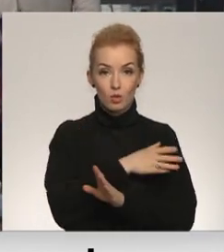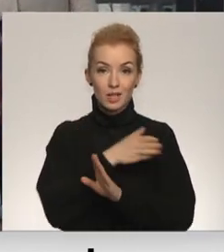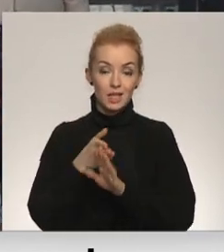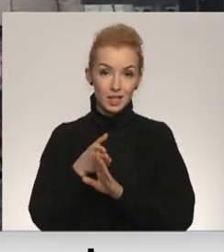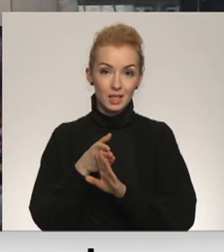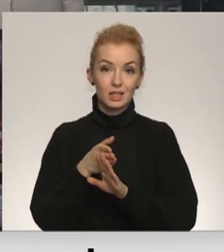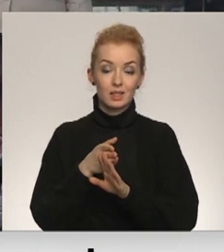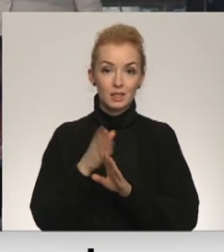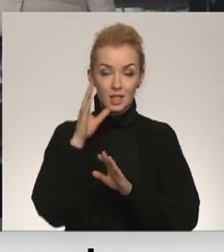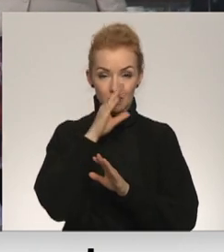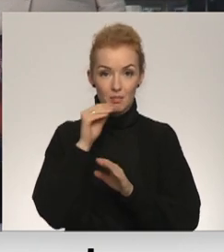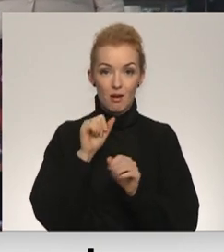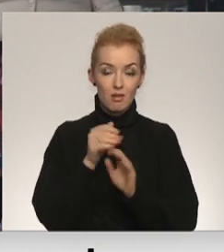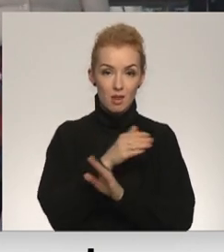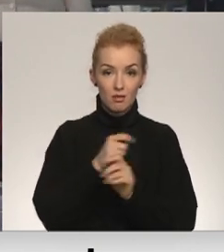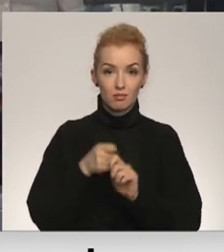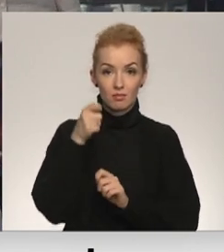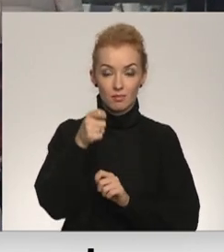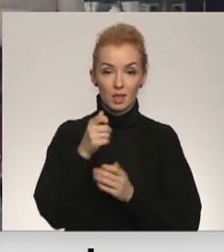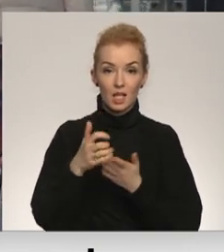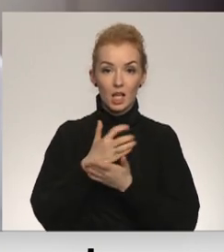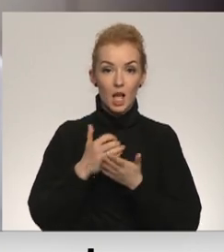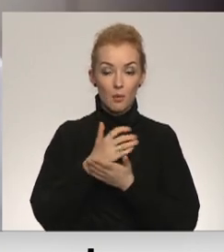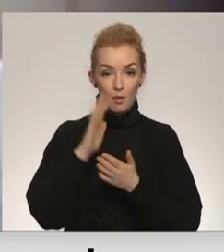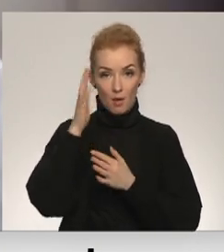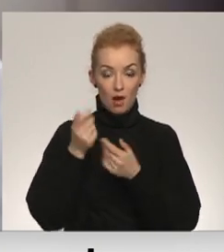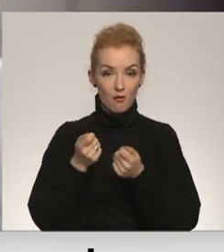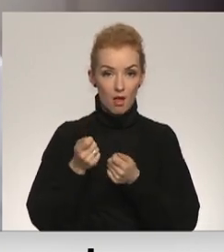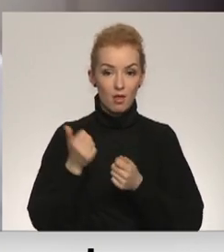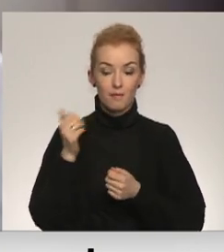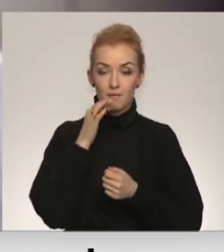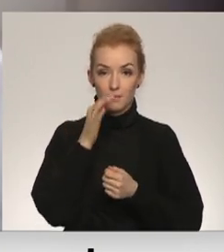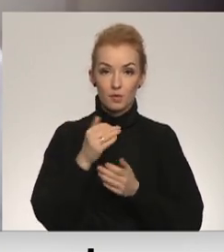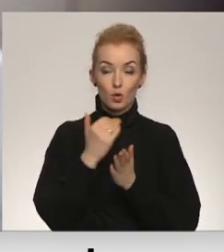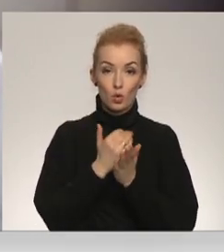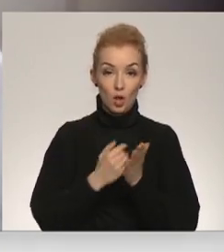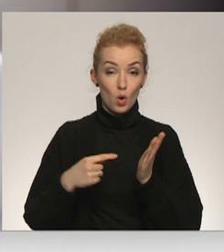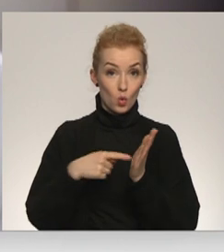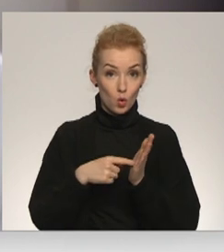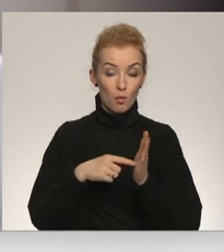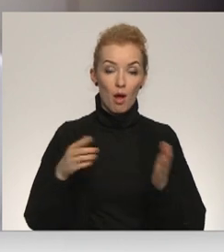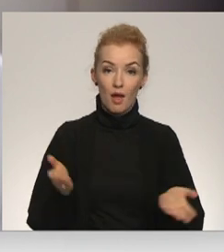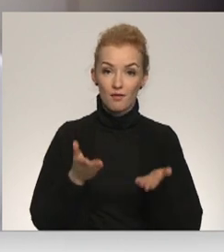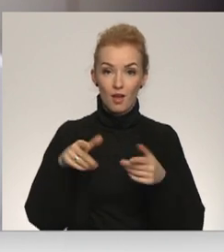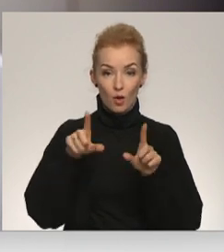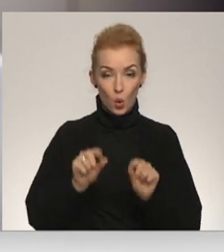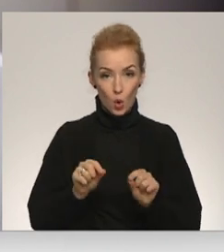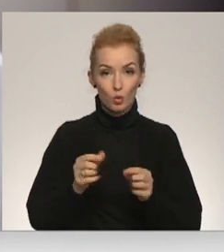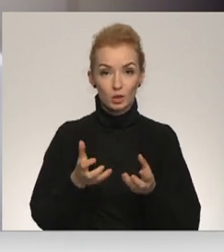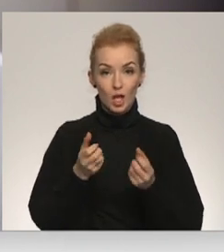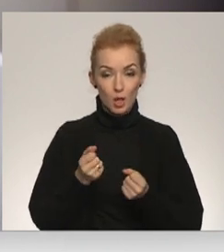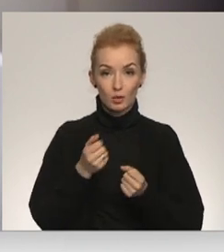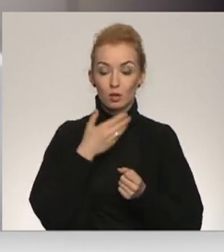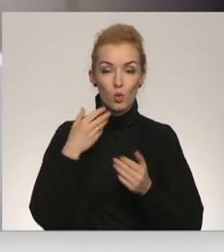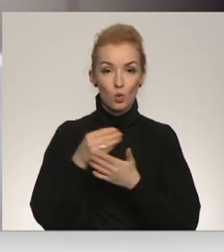janvārim būs iesniegumā jāpaziņo ieņēmumu pārvaldei. Saskanās aizsardzības noteikamiem atveiklojumu saņemšanai nav